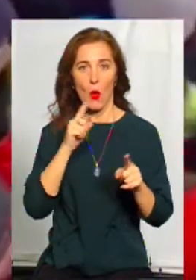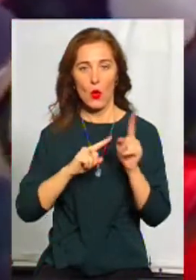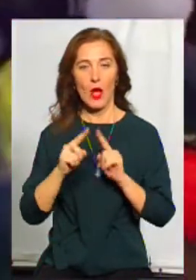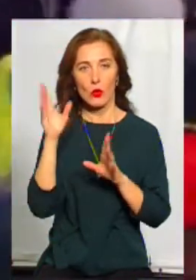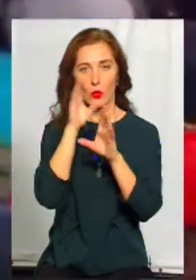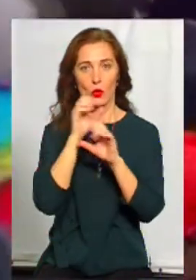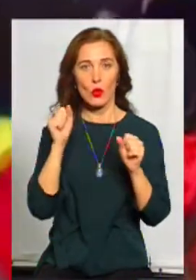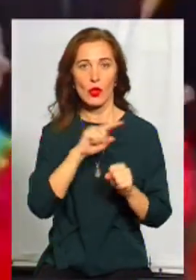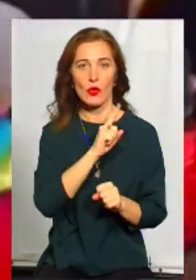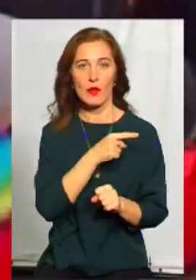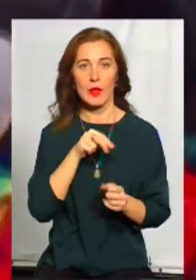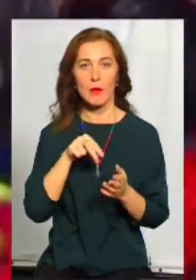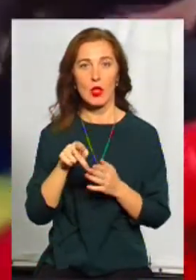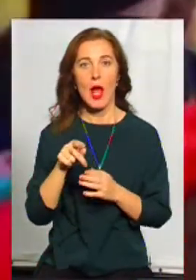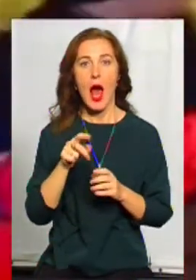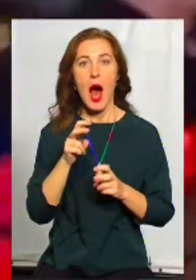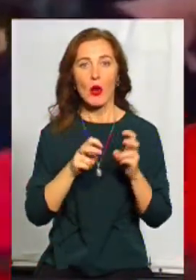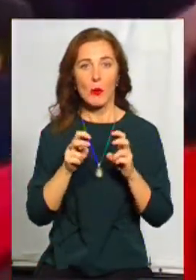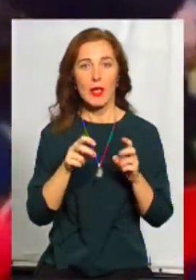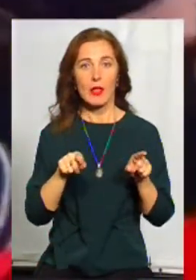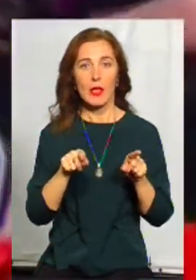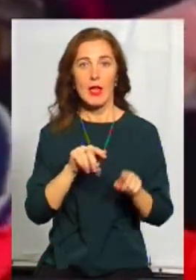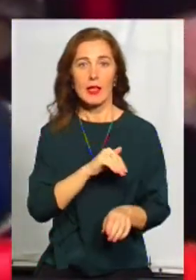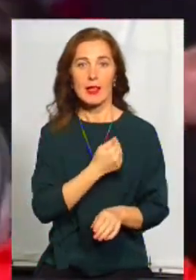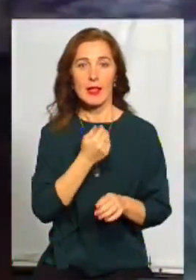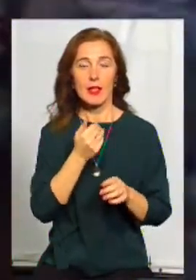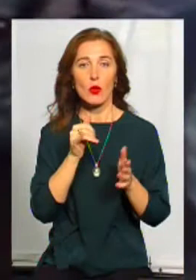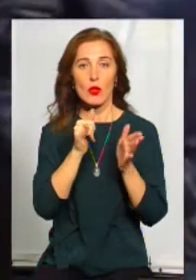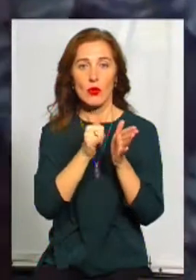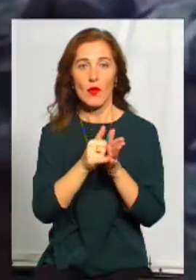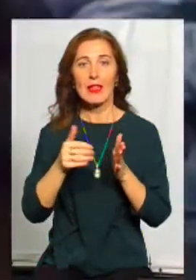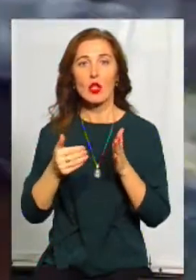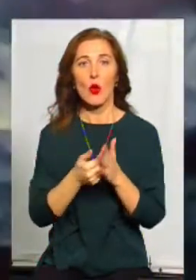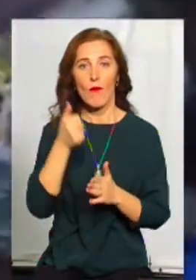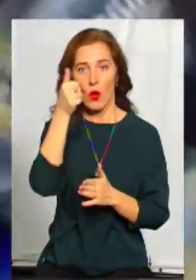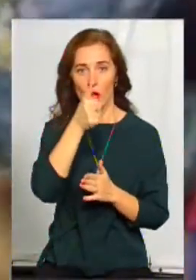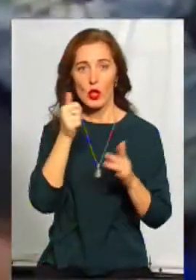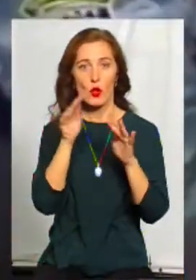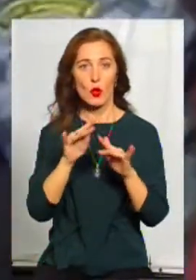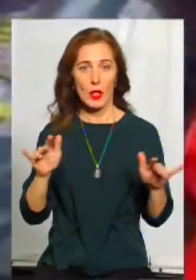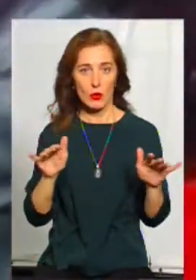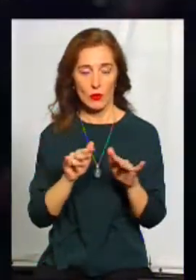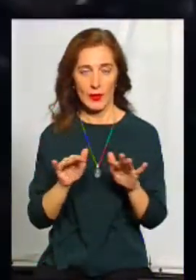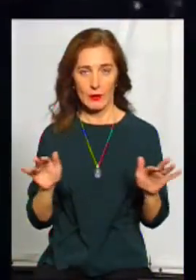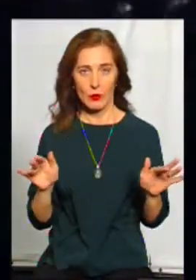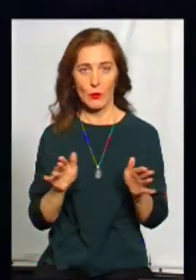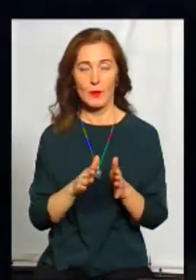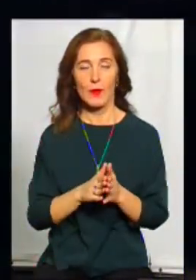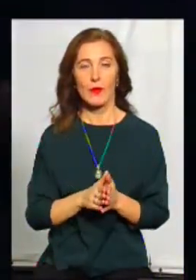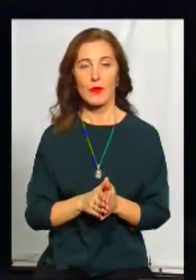силовики пішли на людей з кийками. Комунальники мали встановити на майдані новорічну ялинку. Потім пояснив тодішній міський голова Олександр Попов.